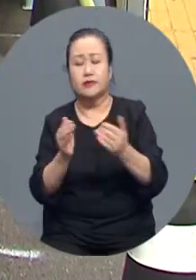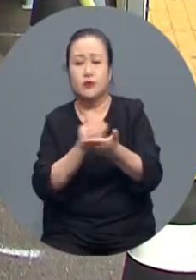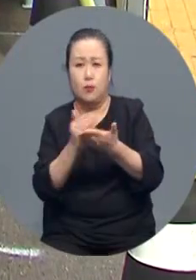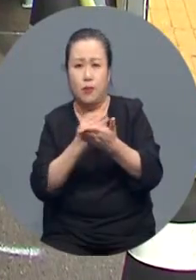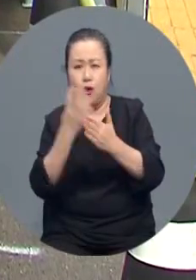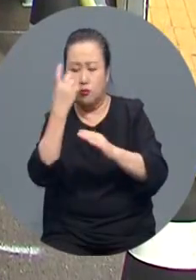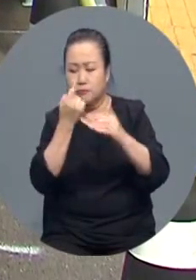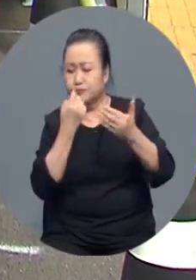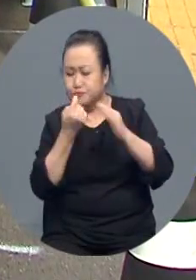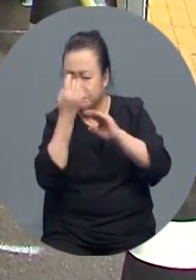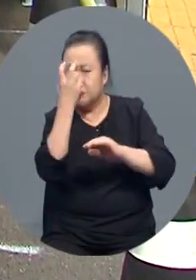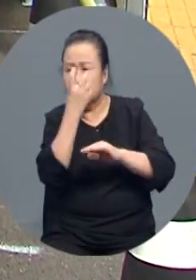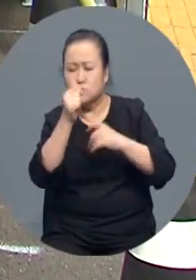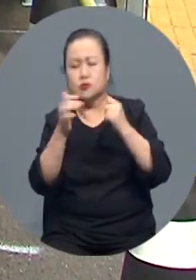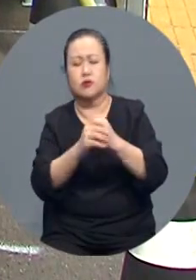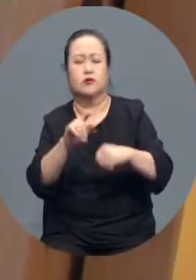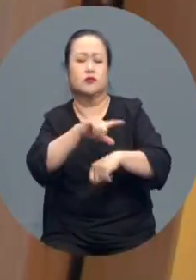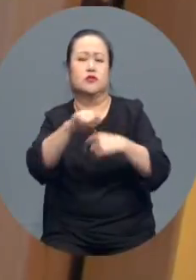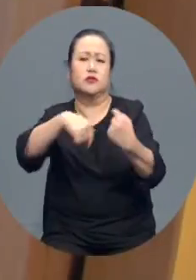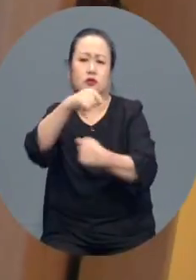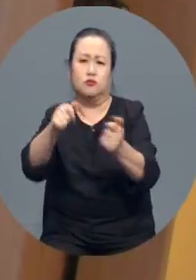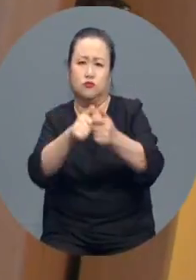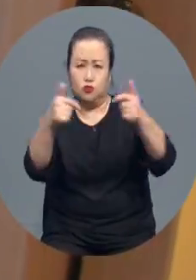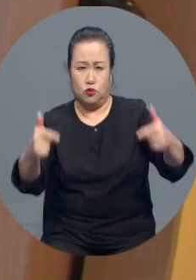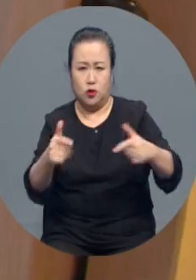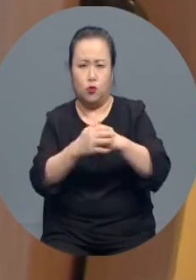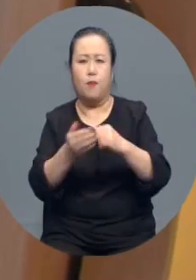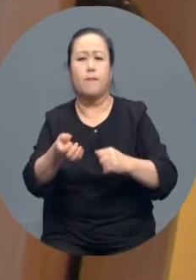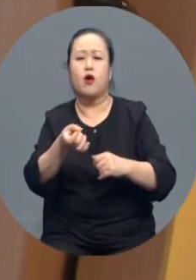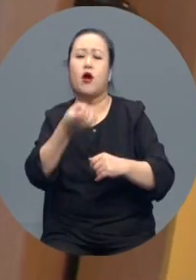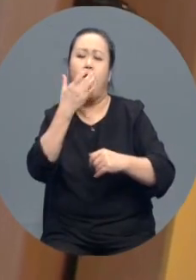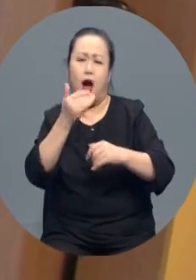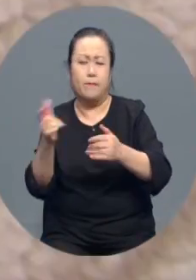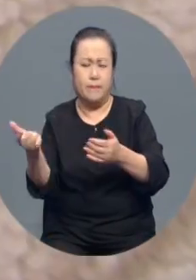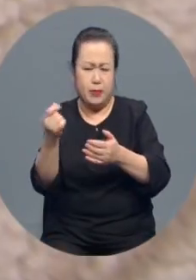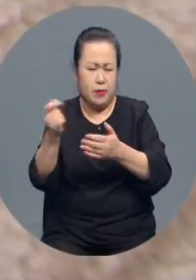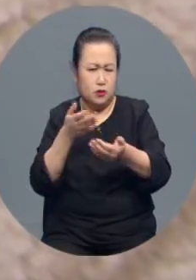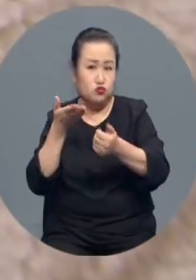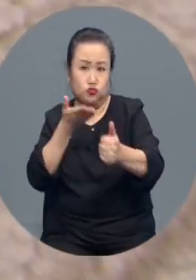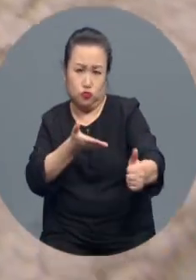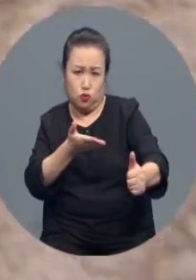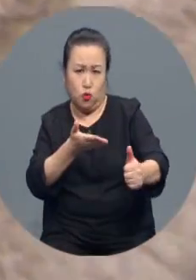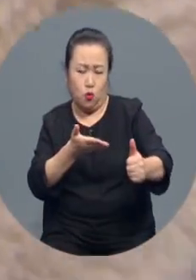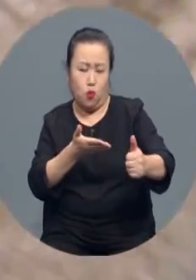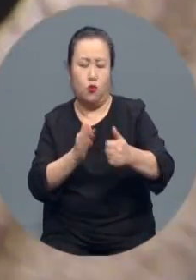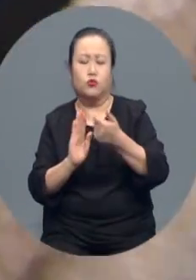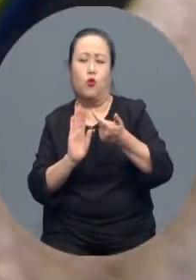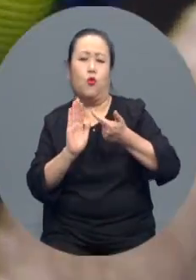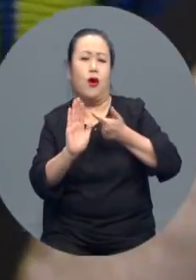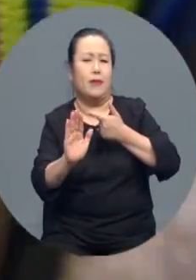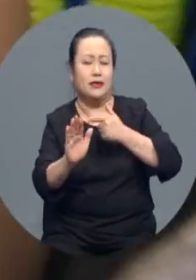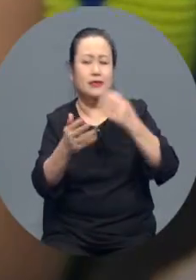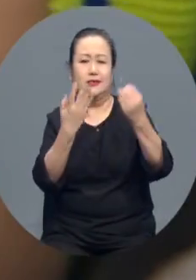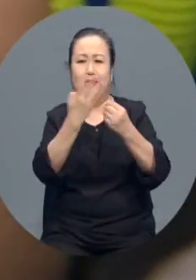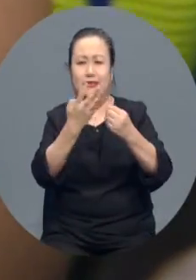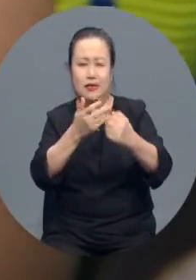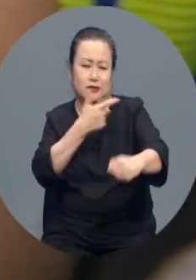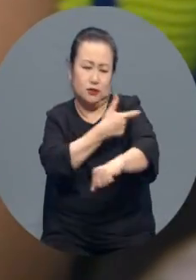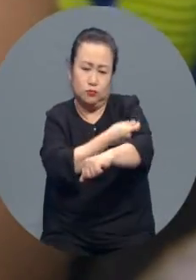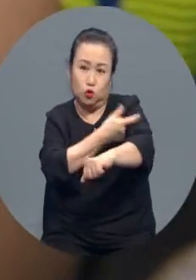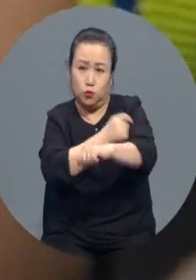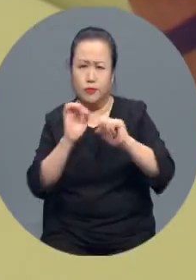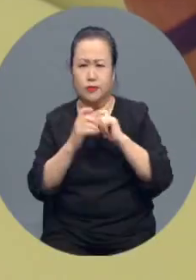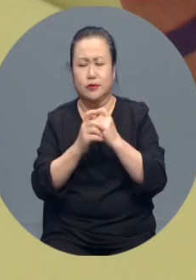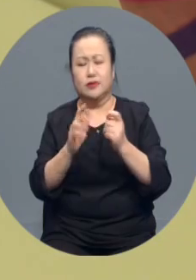운영시간을 연장하는 한편 고위험군에 대한 멍륜치료제의 신속처방과 하반기 4차 접종을 위해 6천만